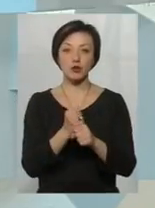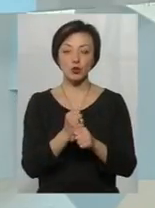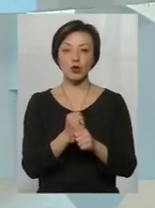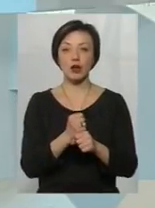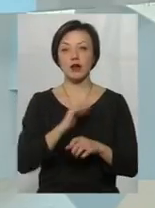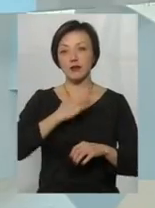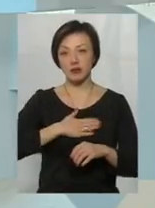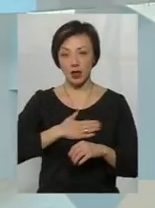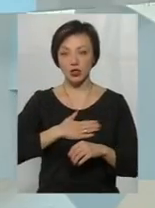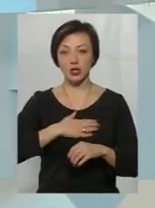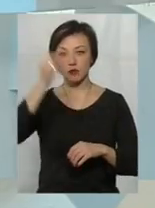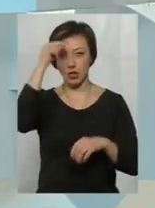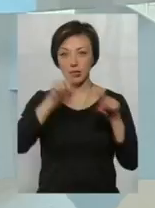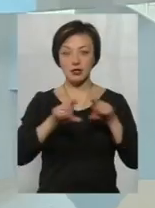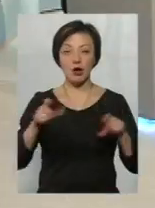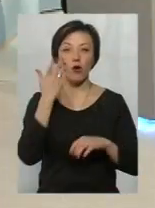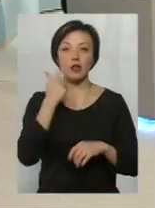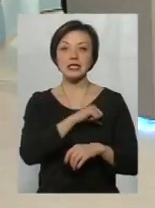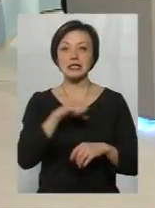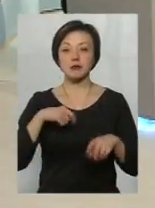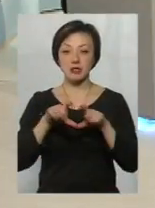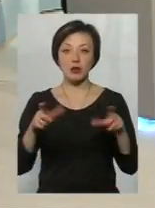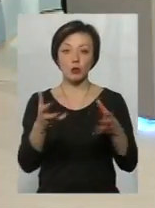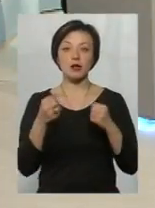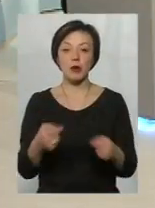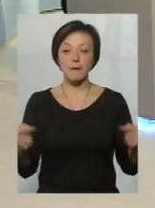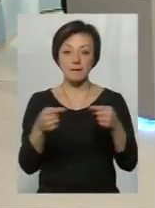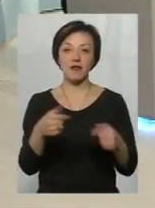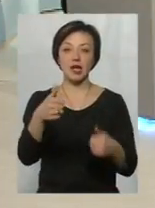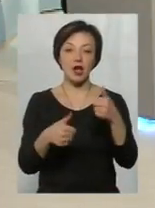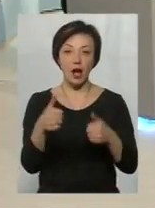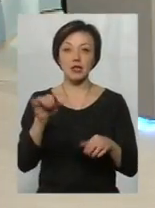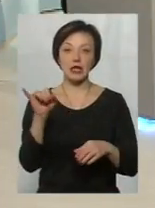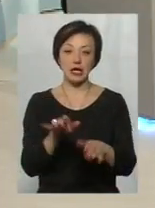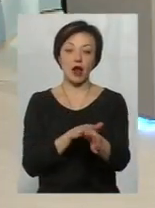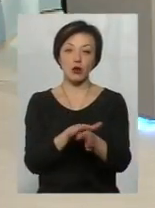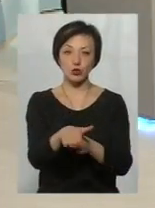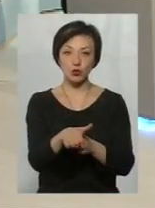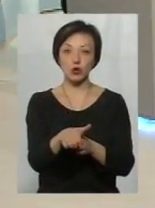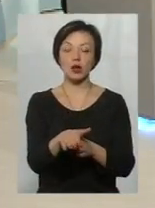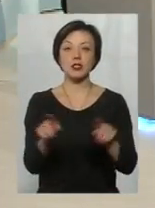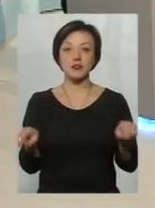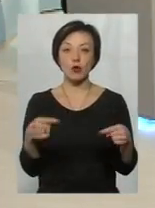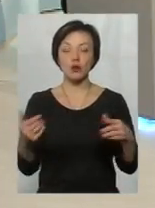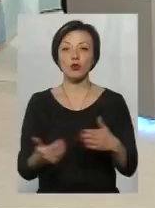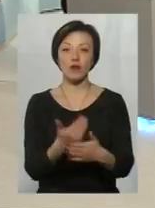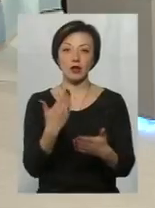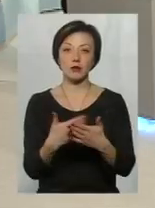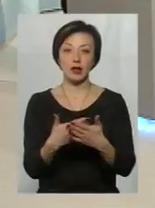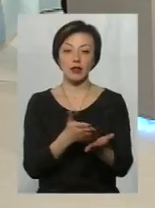вітчизняних навчальних закладах, коли сам заклад отримує певний грант, і він його реалізує шляхом створення нових